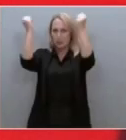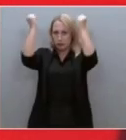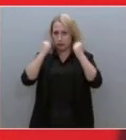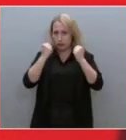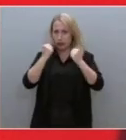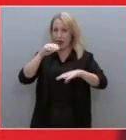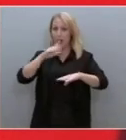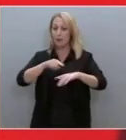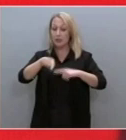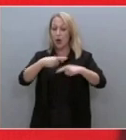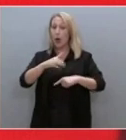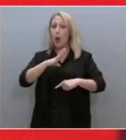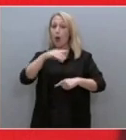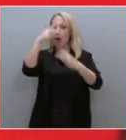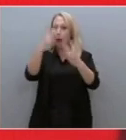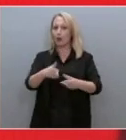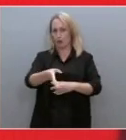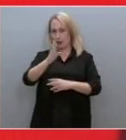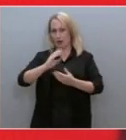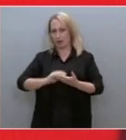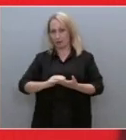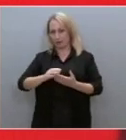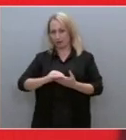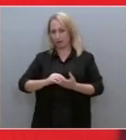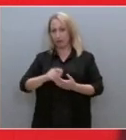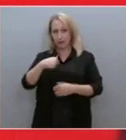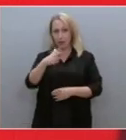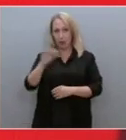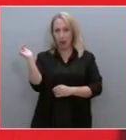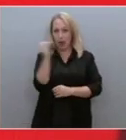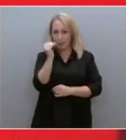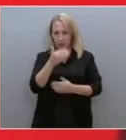Και θέλω, επιδιώκω, ζητώ αυτό να γίνει το συντομότερο δυνατό.